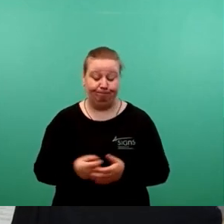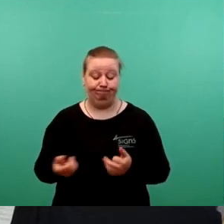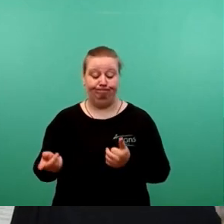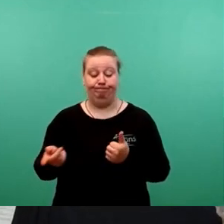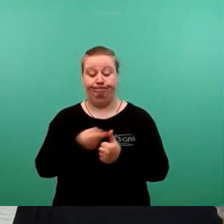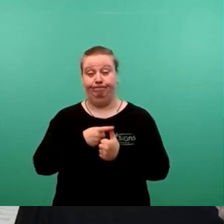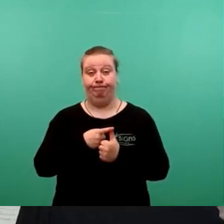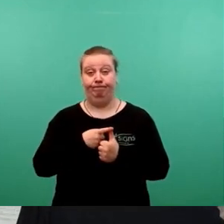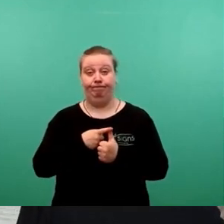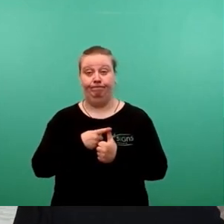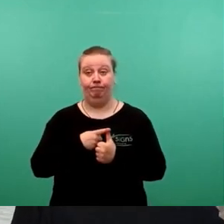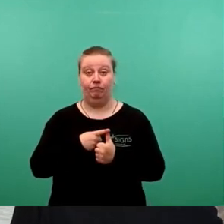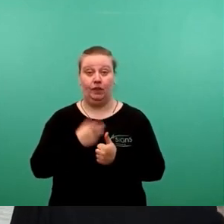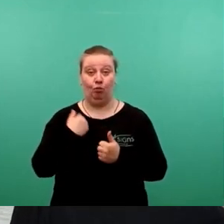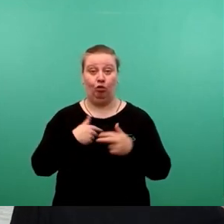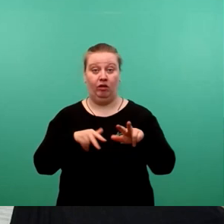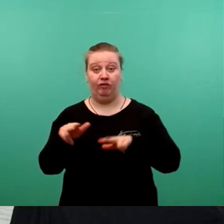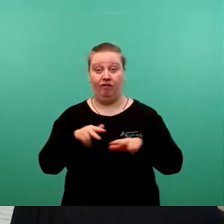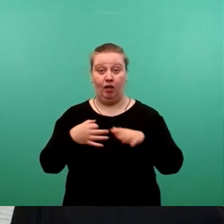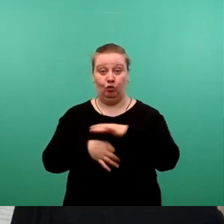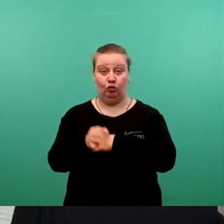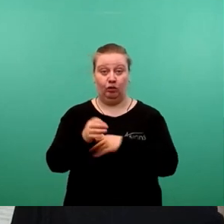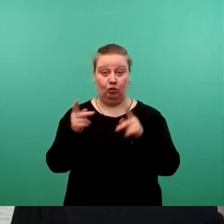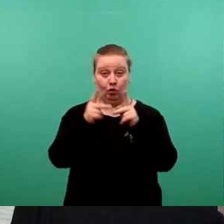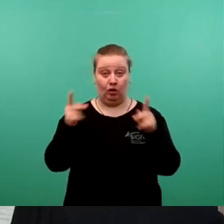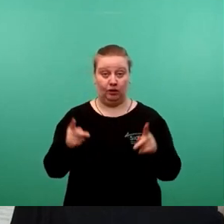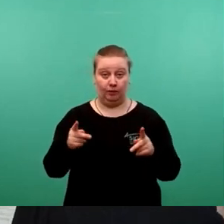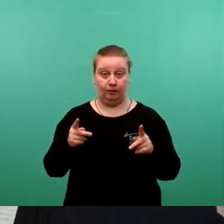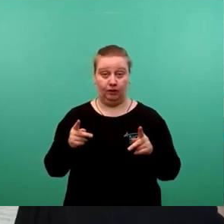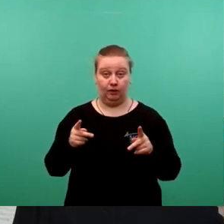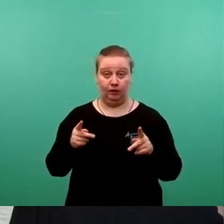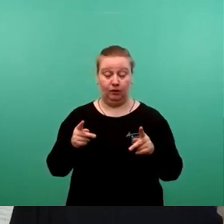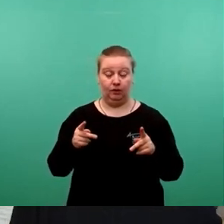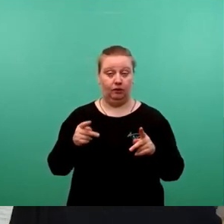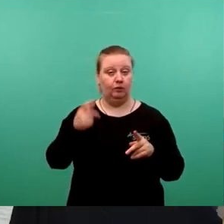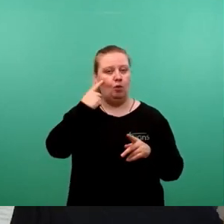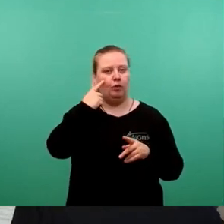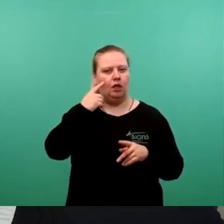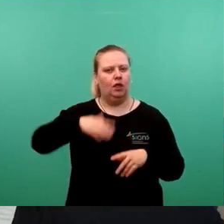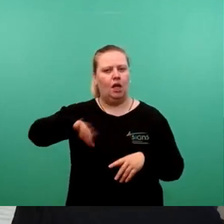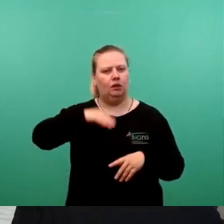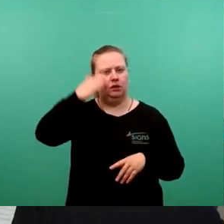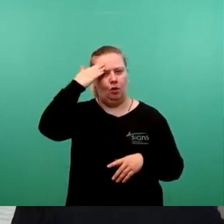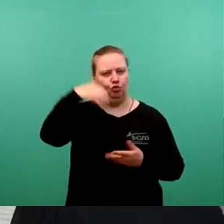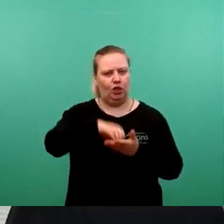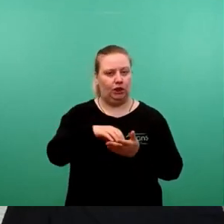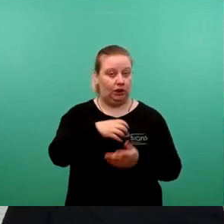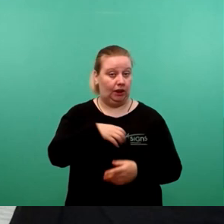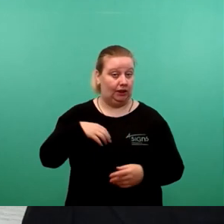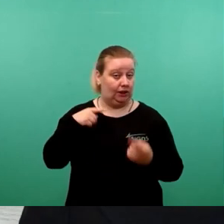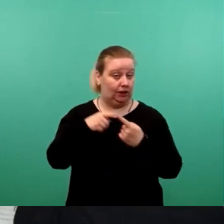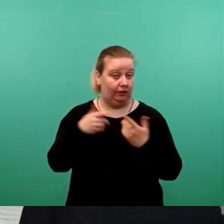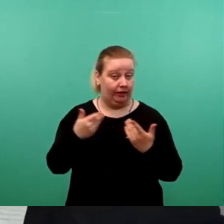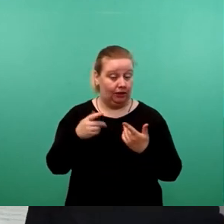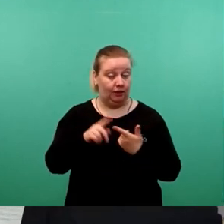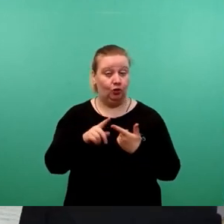welches Konzept zur Verwaltungsunterbringung verfolgt die Landeshauptstadt Dresden aktuell? Und wann